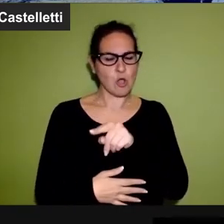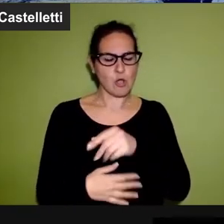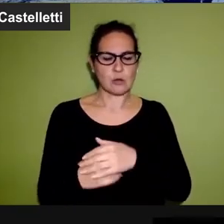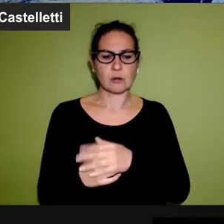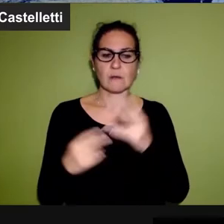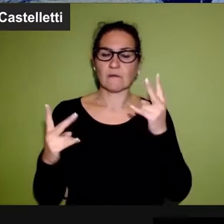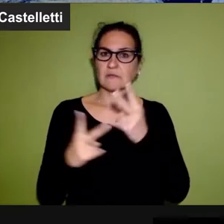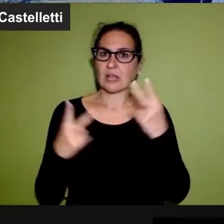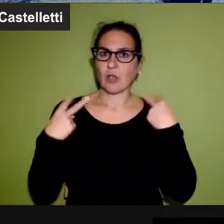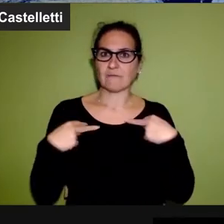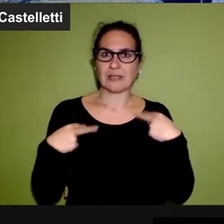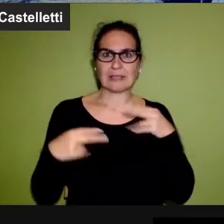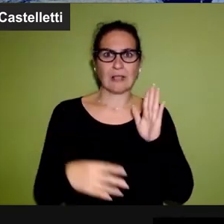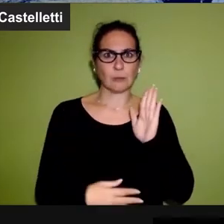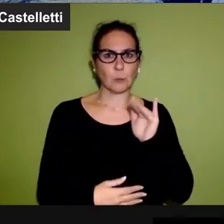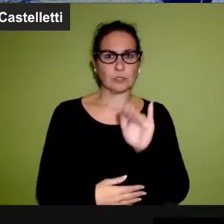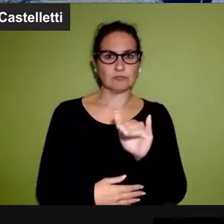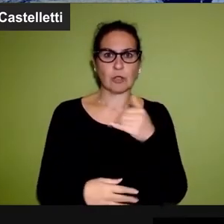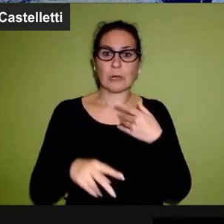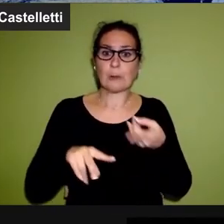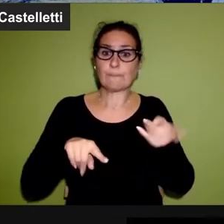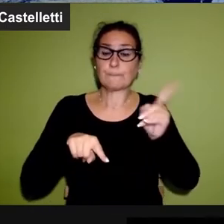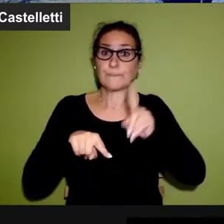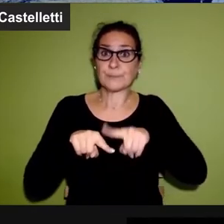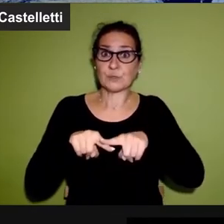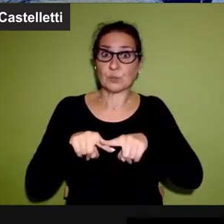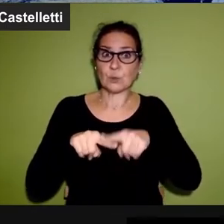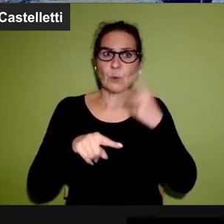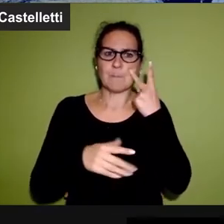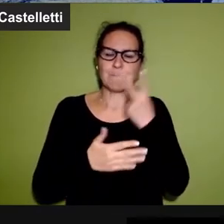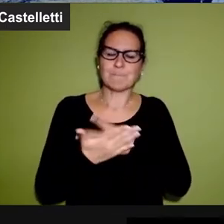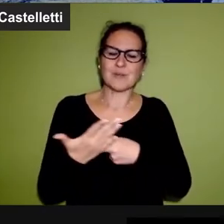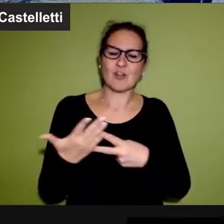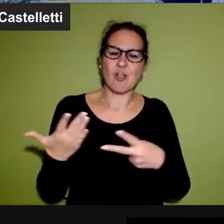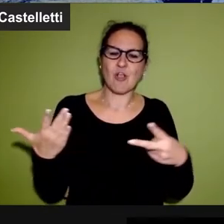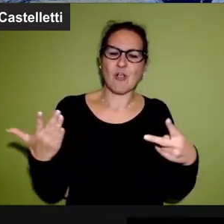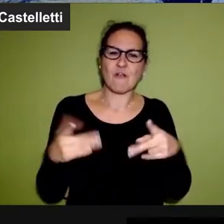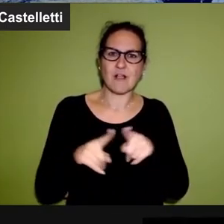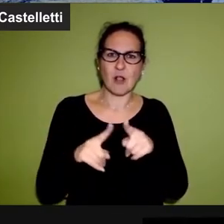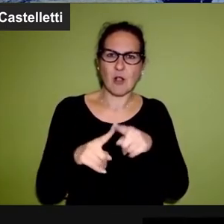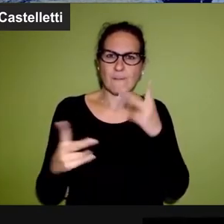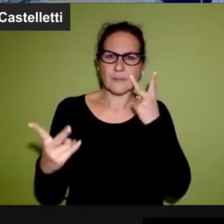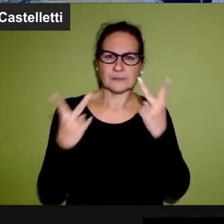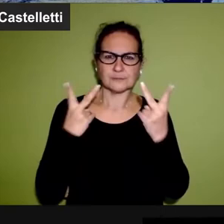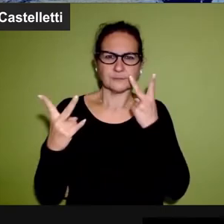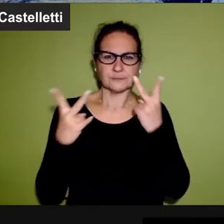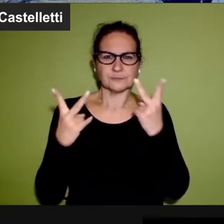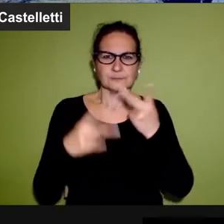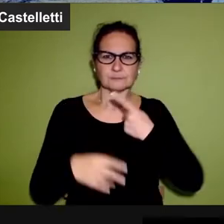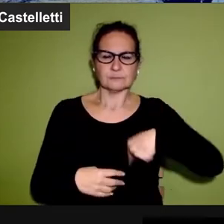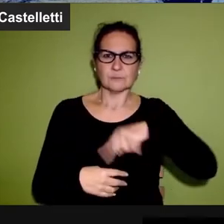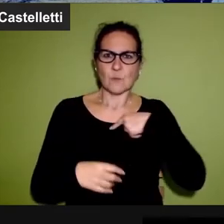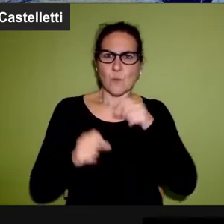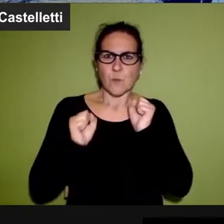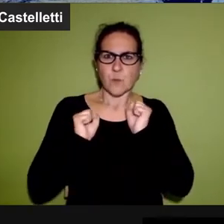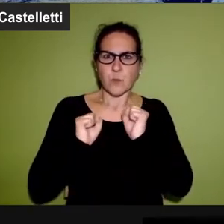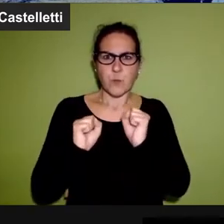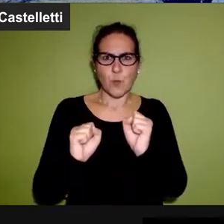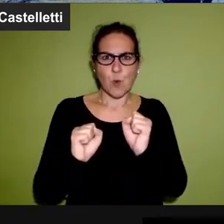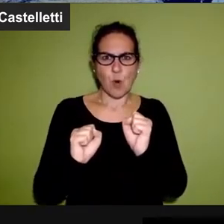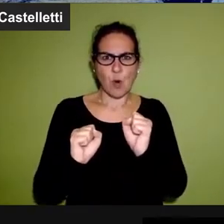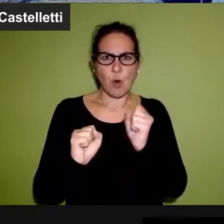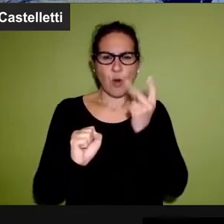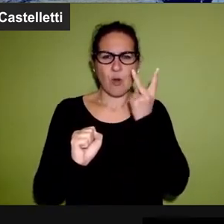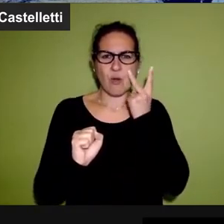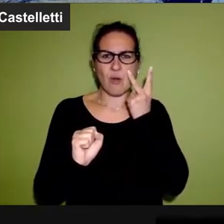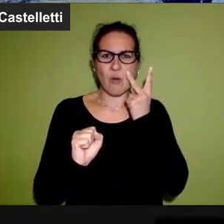la presenza costante nella vita di tutti i giorni, ma era anche una sorta di tentativo di osservare come possiamo